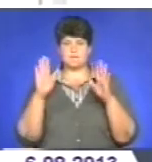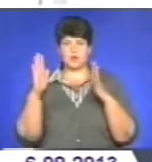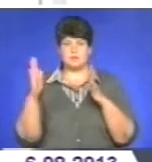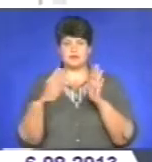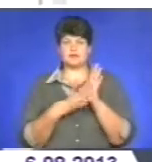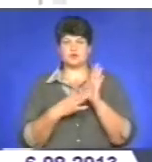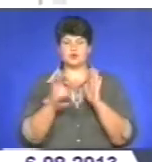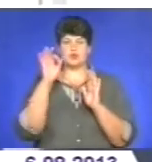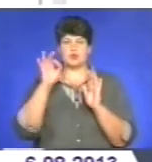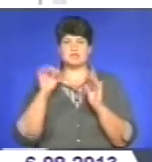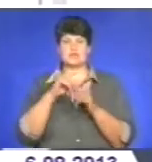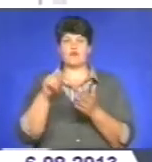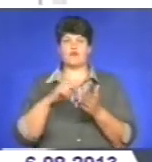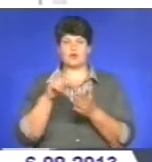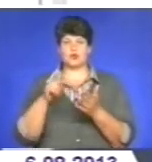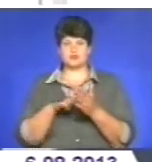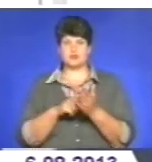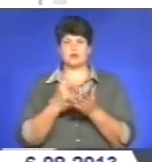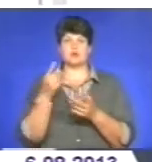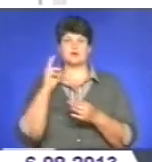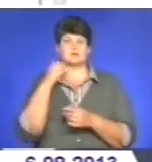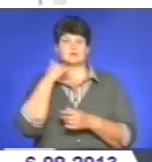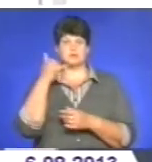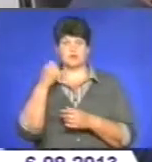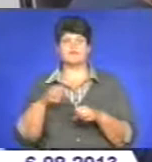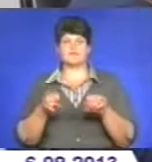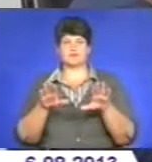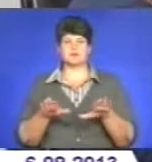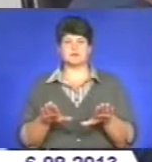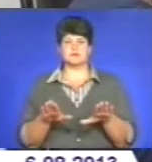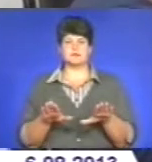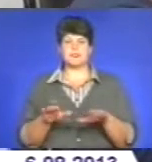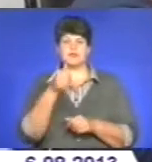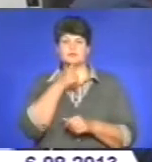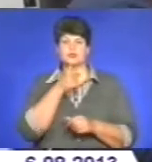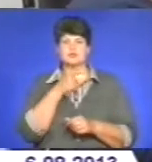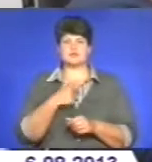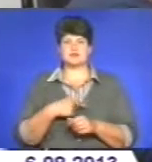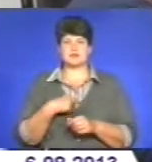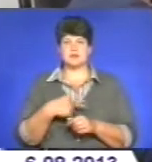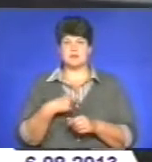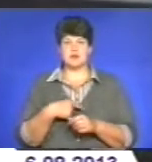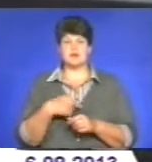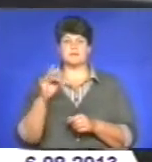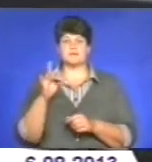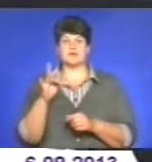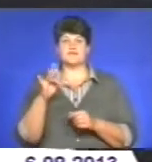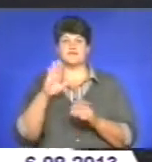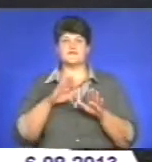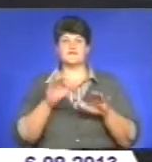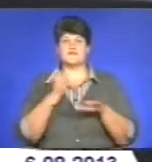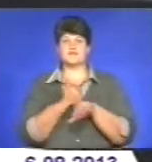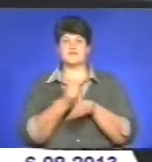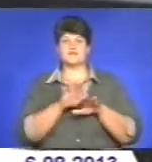Процентів питань, поступаючих на гарячу лінію, рішається. Спробував себе у ролі оператора кол-центру і віце-прем'єр